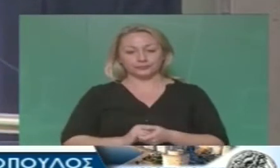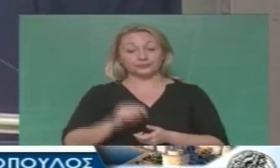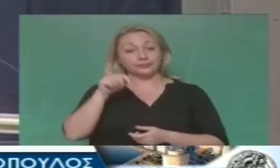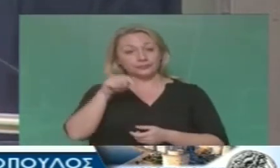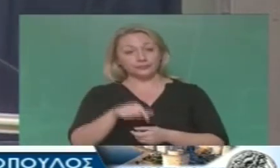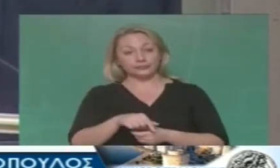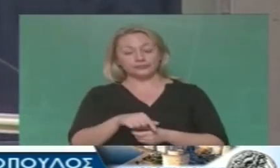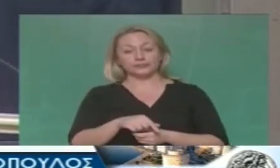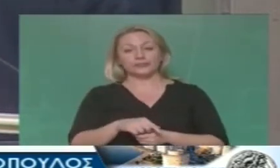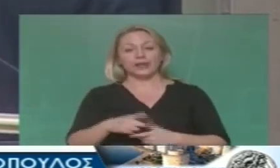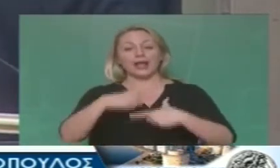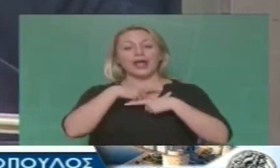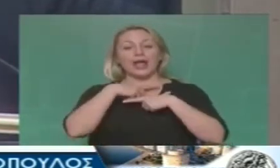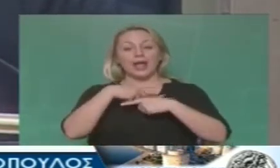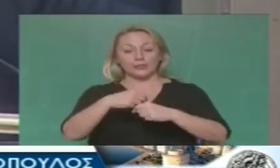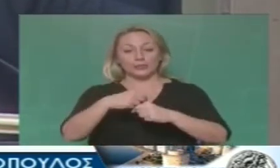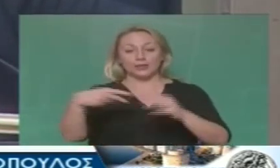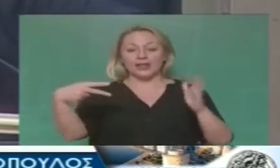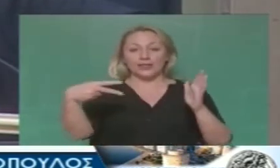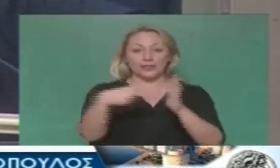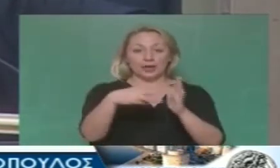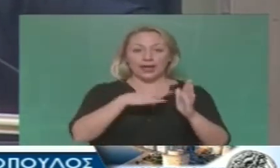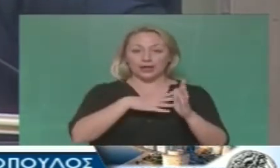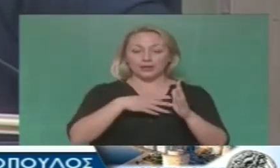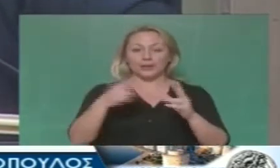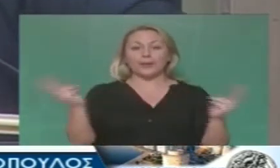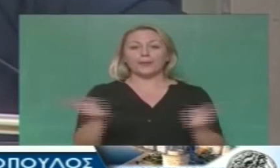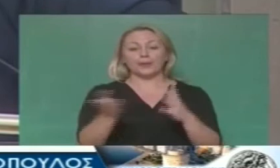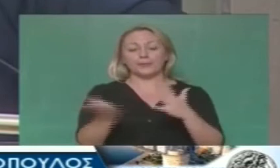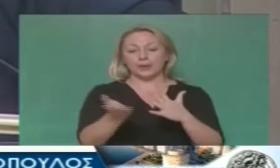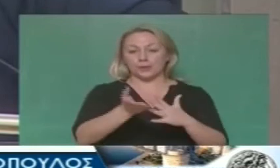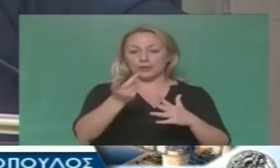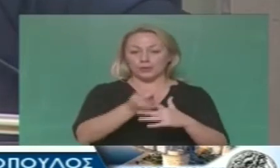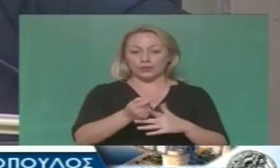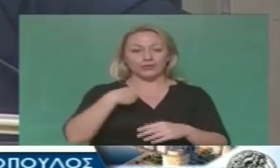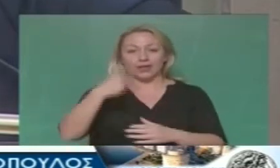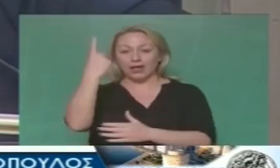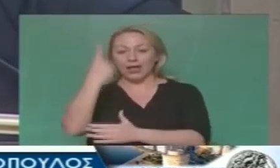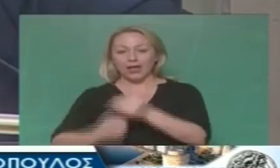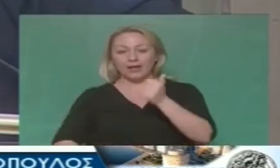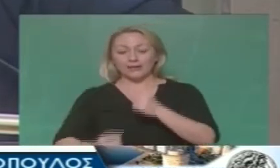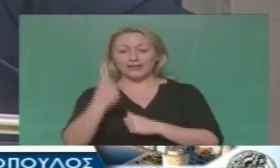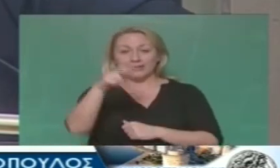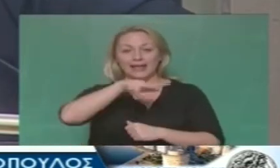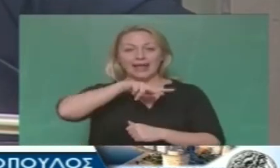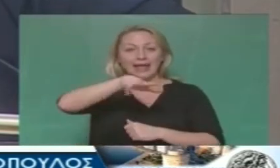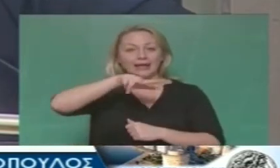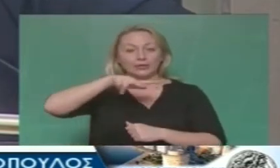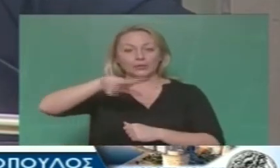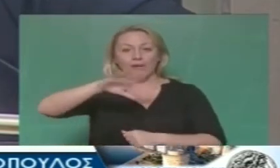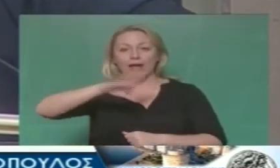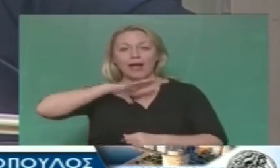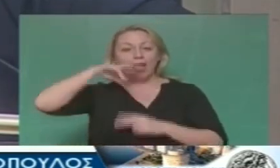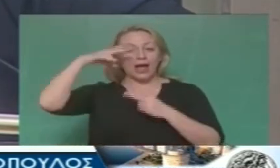Συμμετείχαν οι εκπρόσωποι 2.000 μικρομετόχων και έλειπαν οι εκπρόσωποι ενός εκατομμυρίου ανθρώπων,